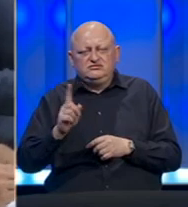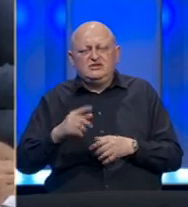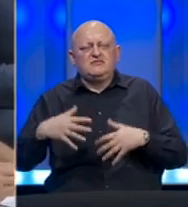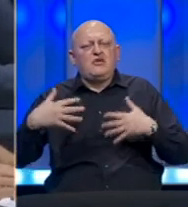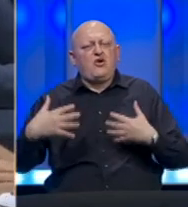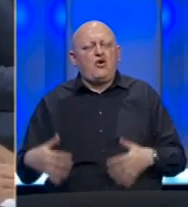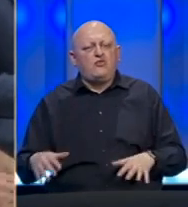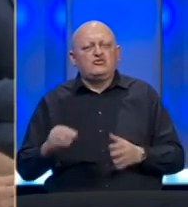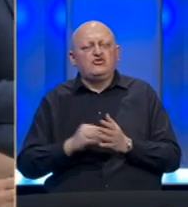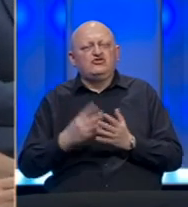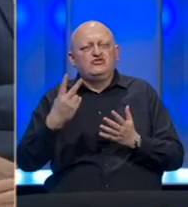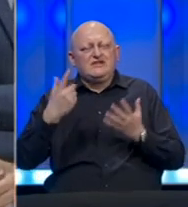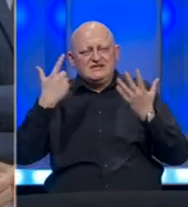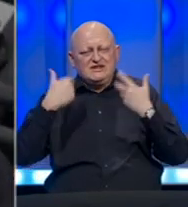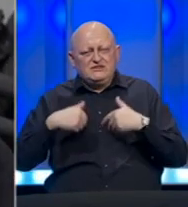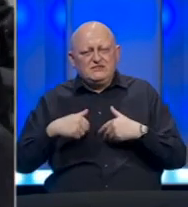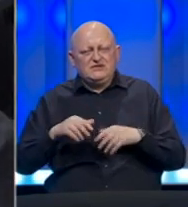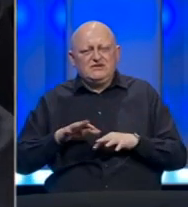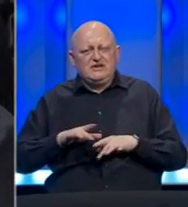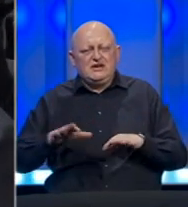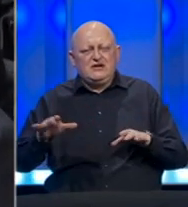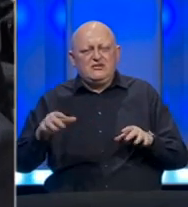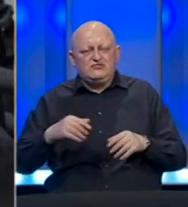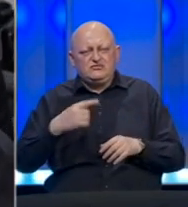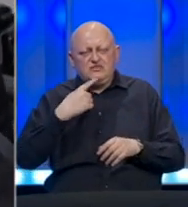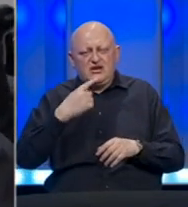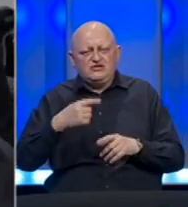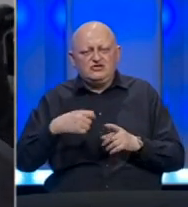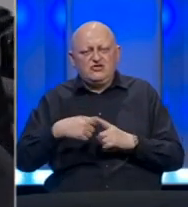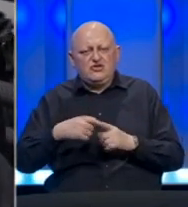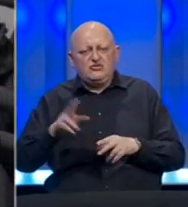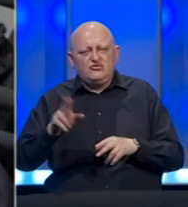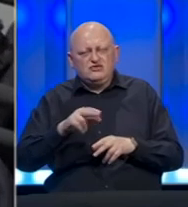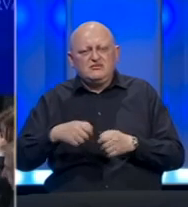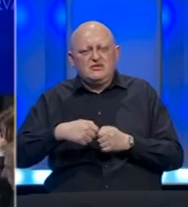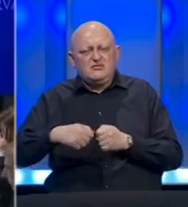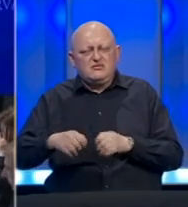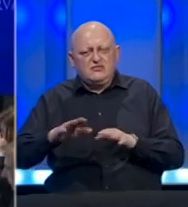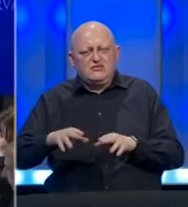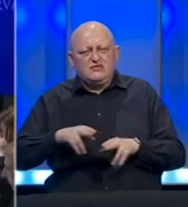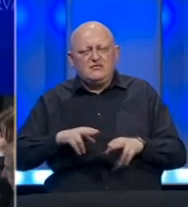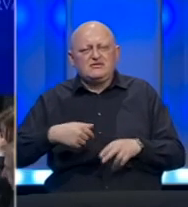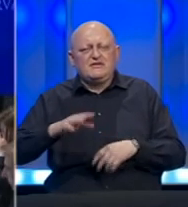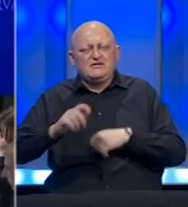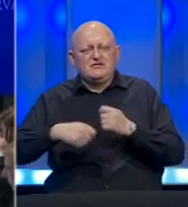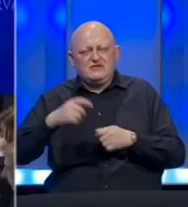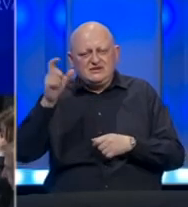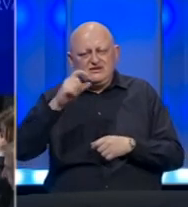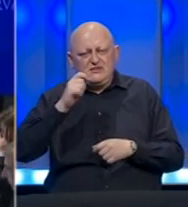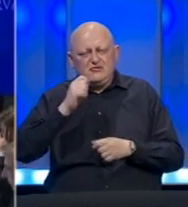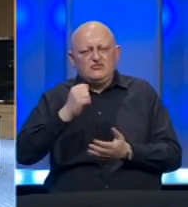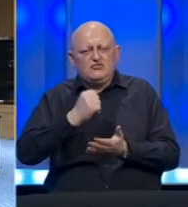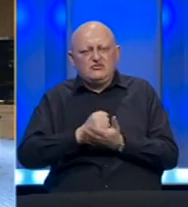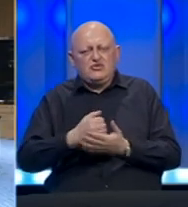opuštanja bar još dvije sedmice. Epidemiolog Predrag Kohn najavio je postepeno ukidanje mjera. Ministri spoljnih poslova Srbije i Mađarske